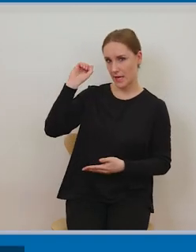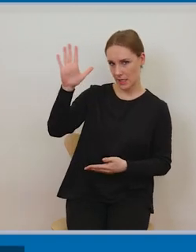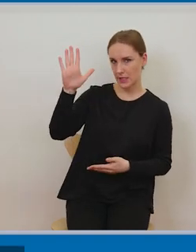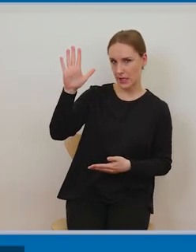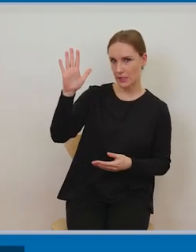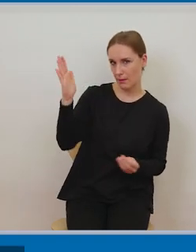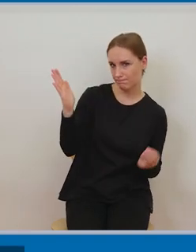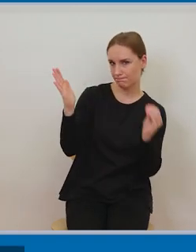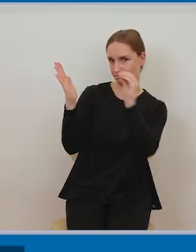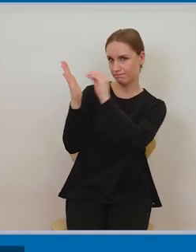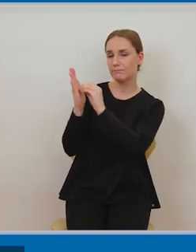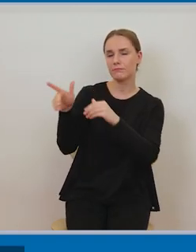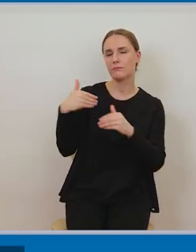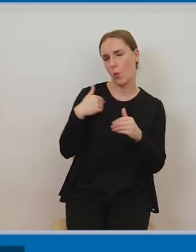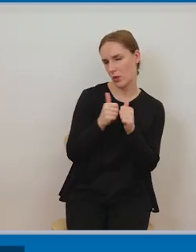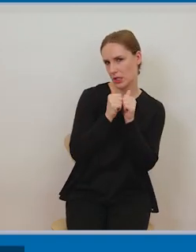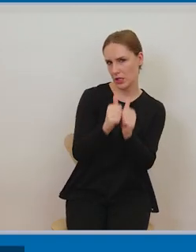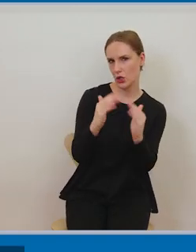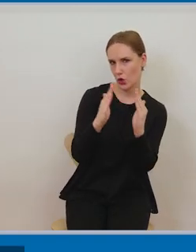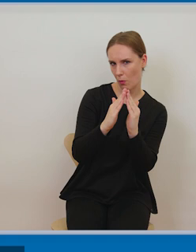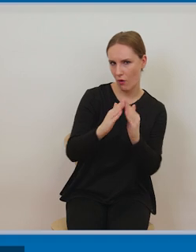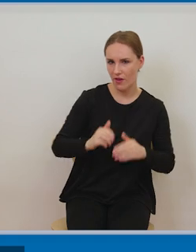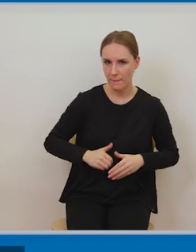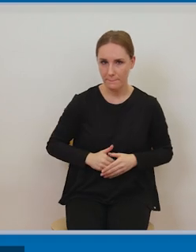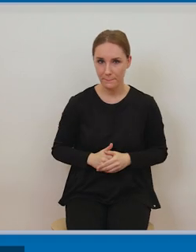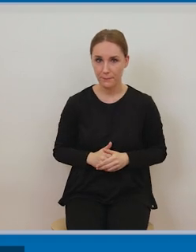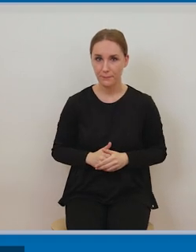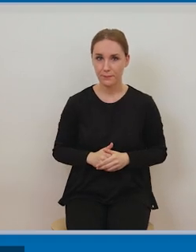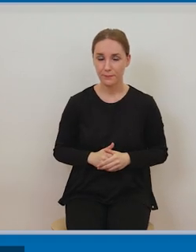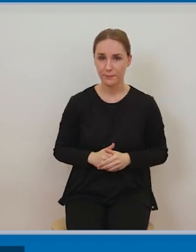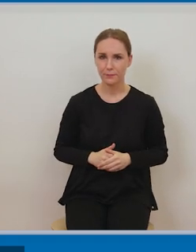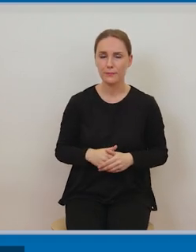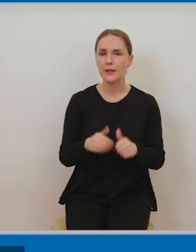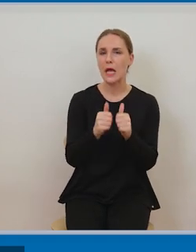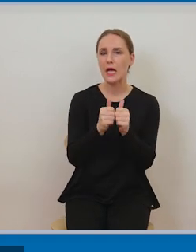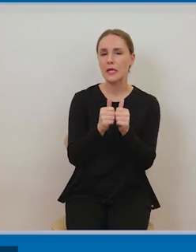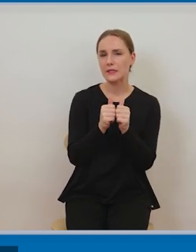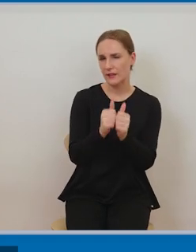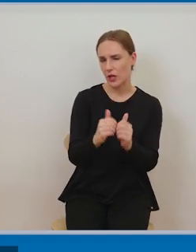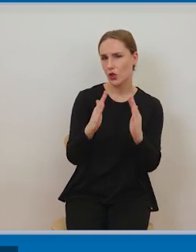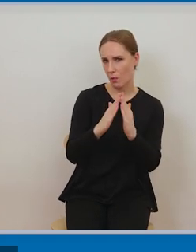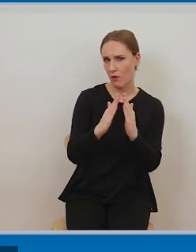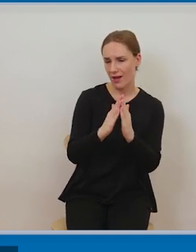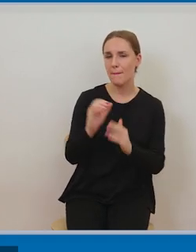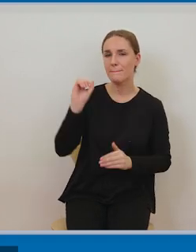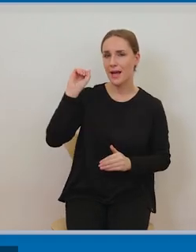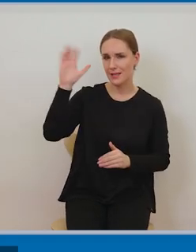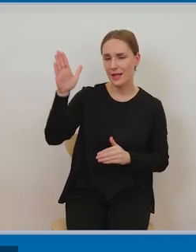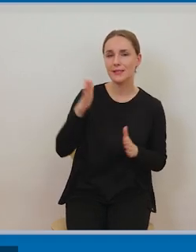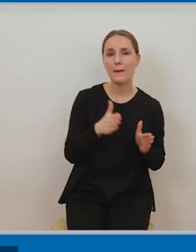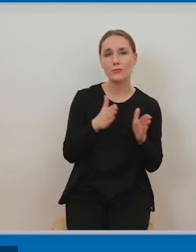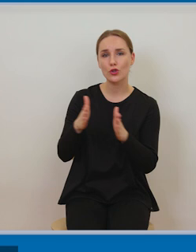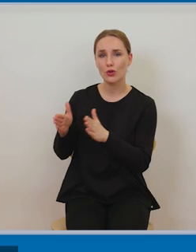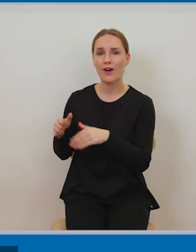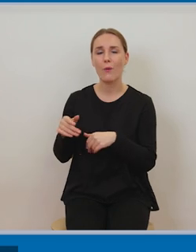To było zadanie, prezentacja przygotowana na potrzeby kursu lekcji języka hiszpańskiego.